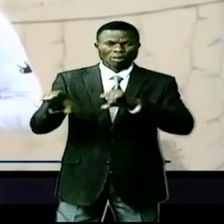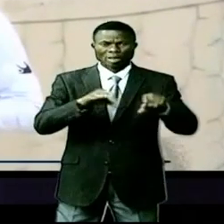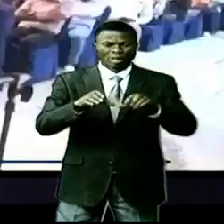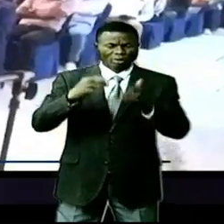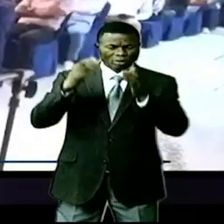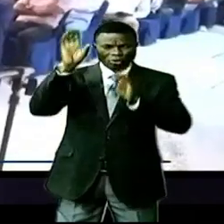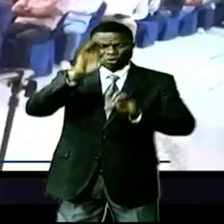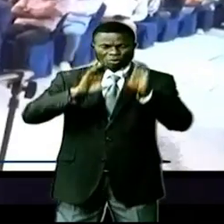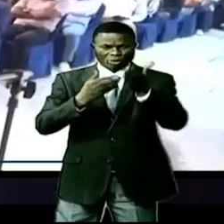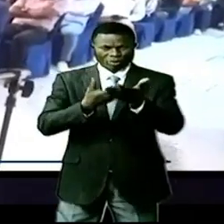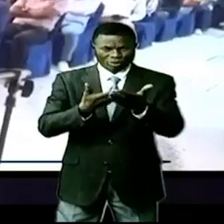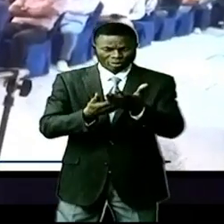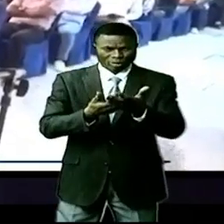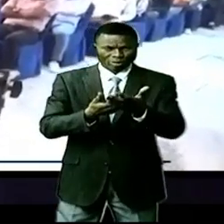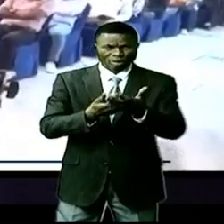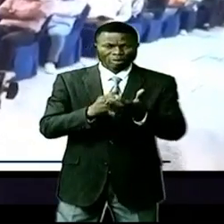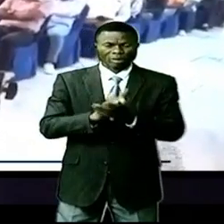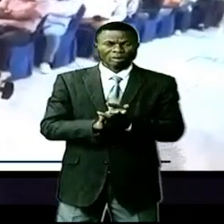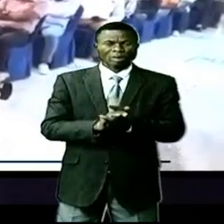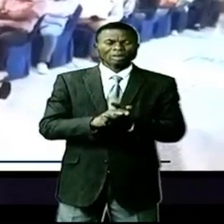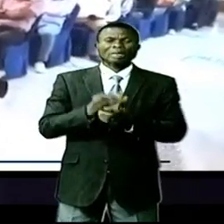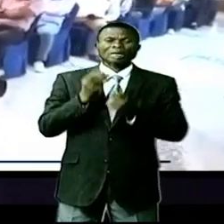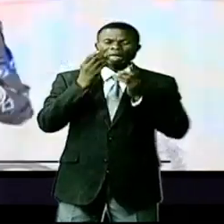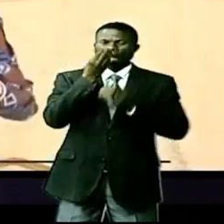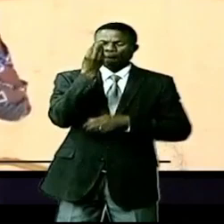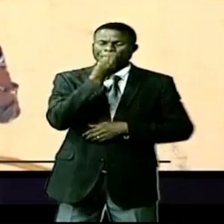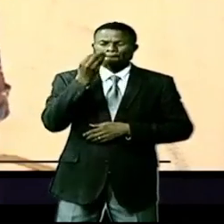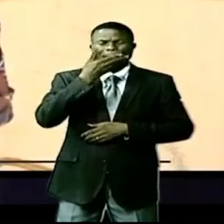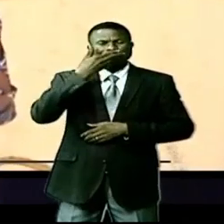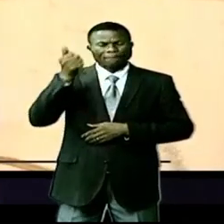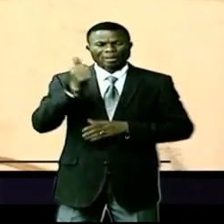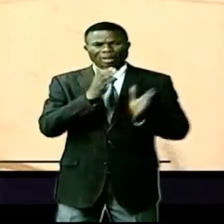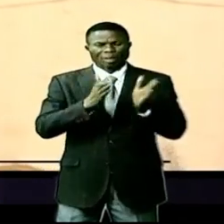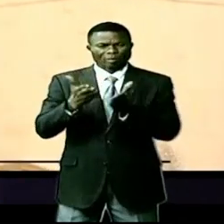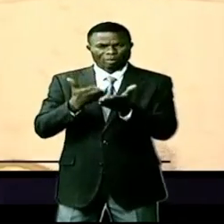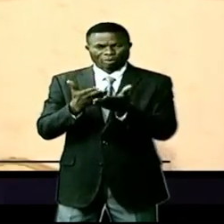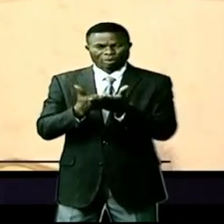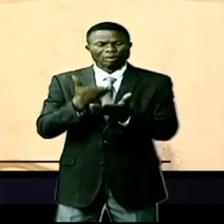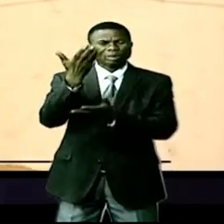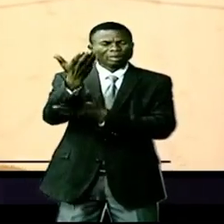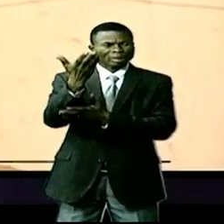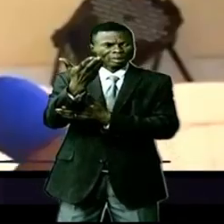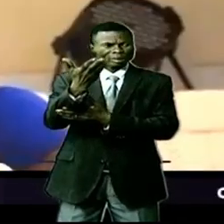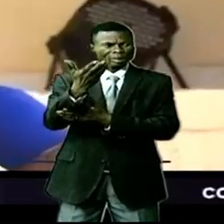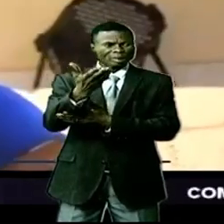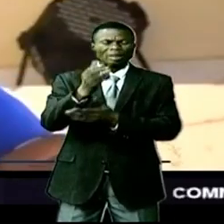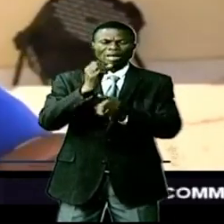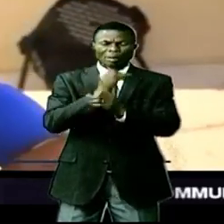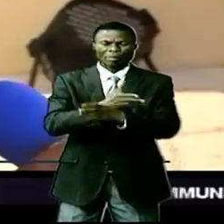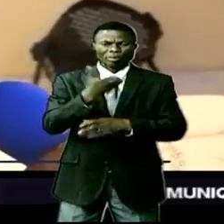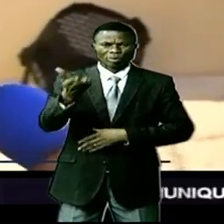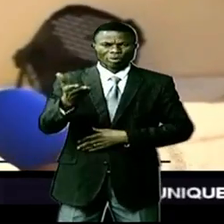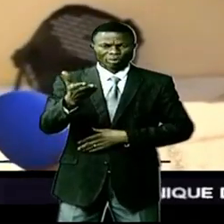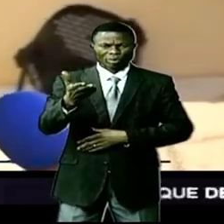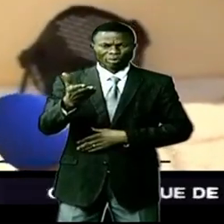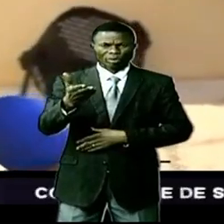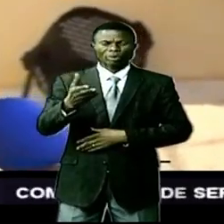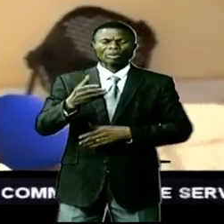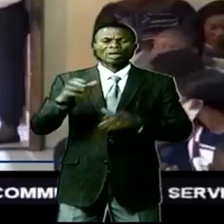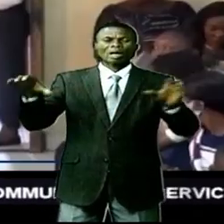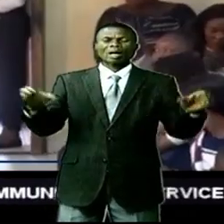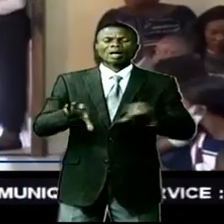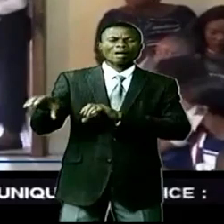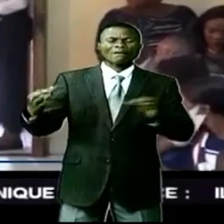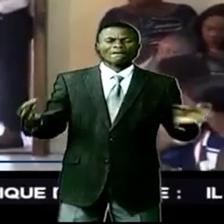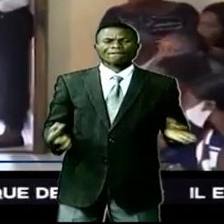littéraire du slam. Des mots bien rangés de la slameuse Jenny, une interpellation bien en strophe orne cette manifestation.